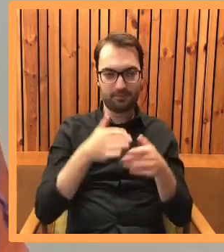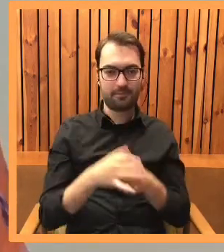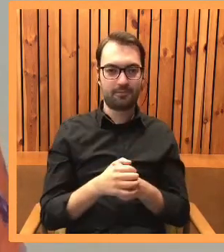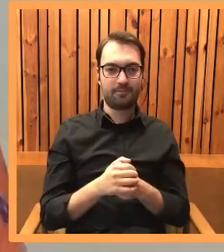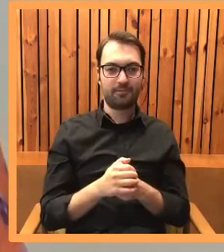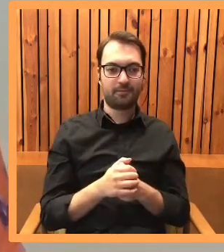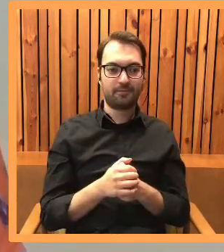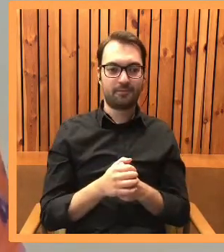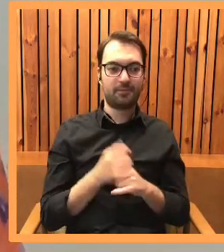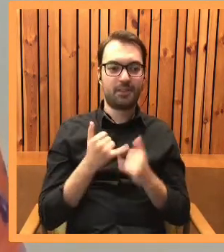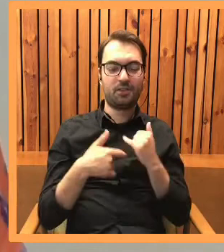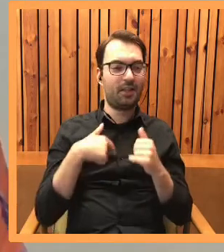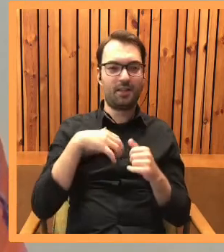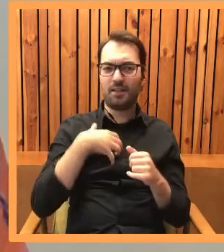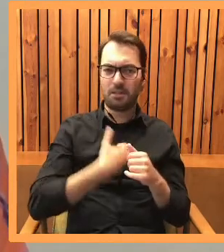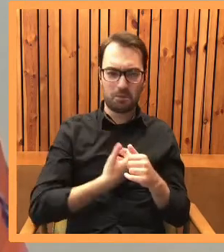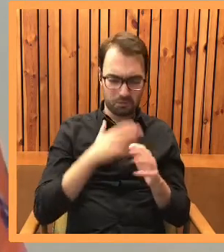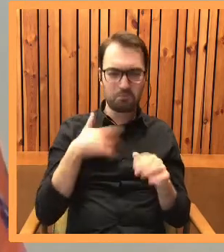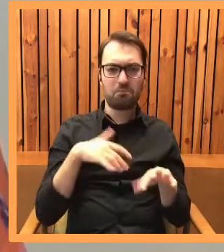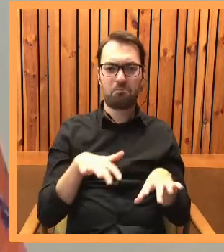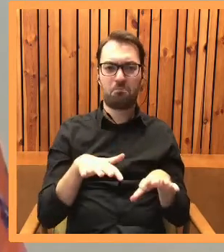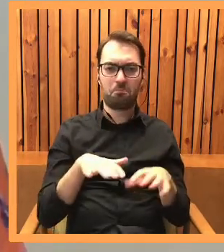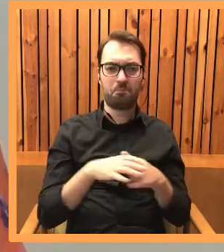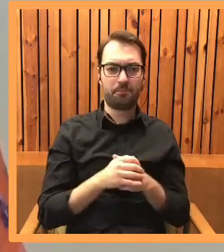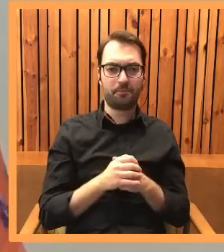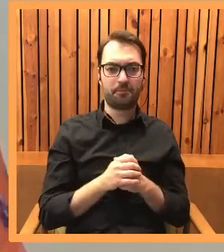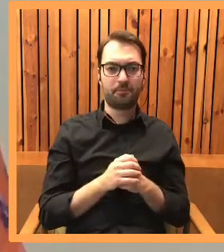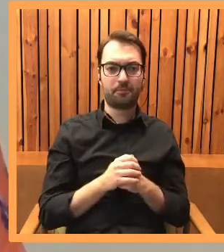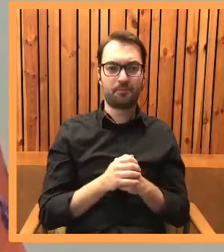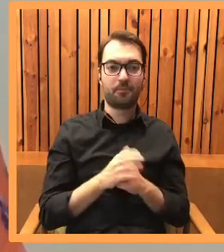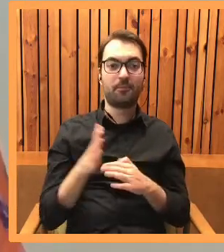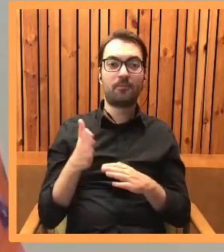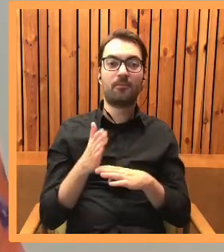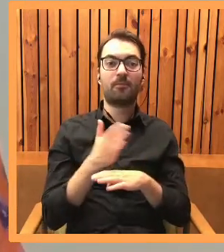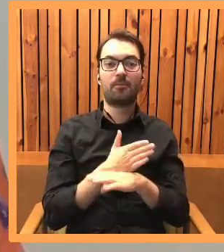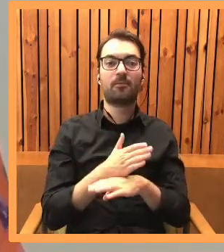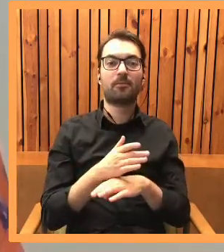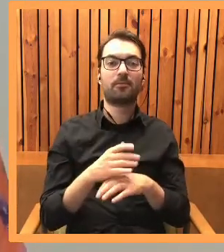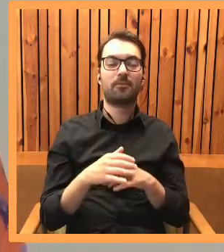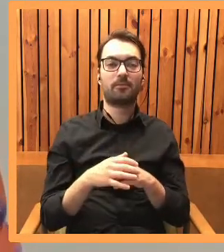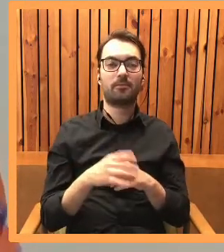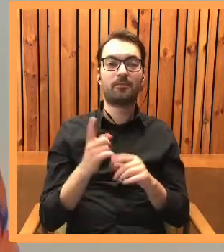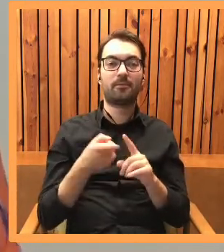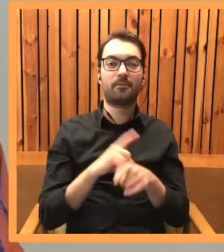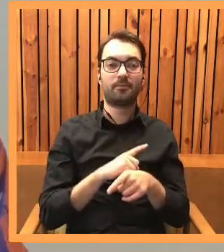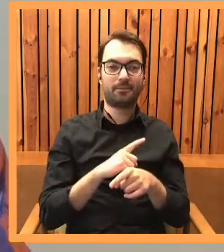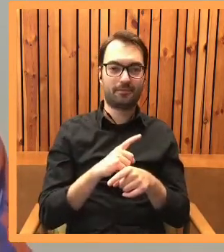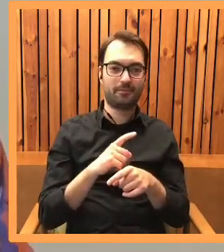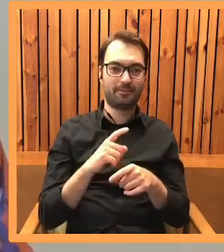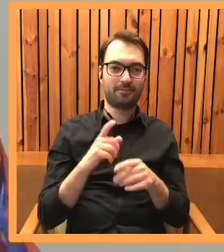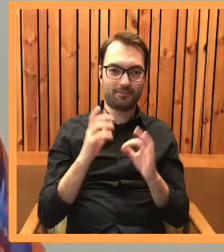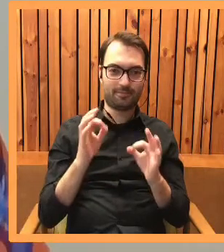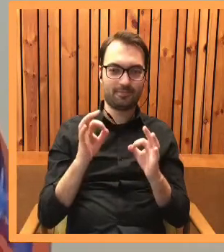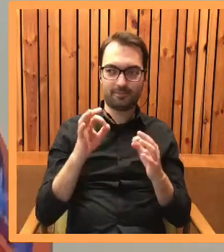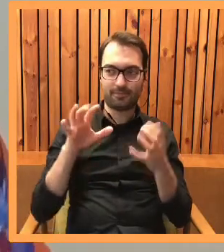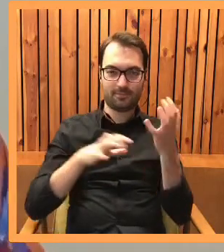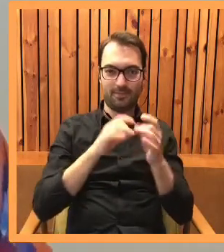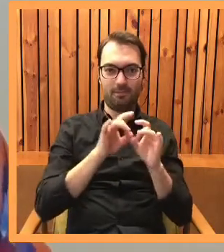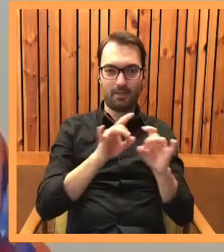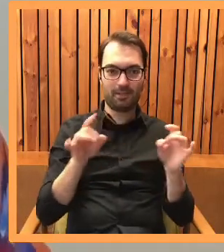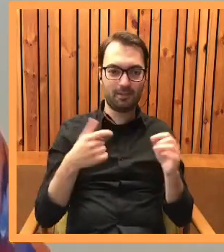I więc jak nie jestem zmęczona, to wtedy siadam. No i wcześniej, zanim zaczęło się to, co się teraz dzieje na świecie,